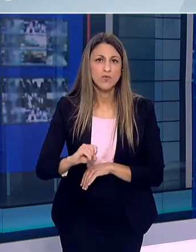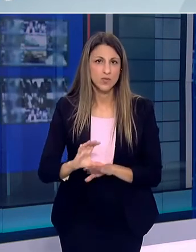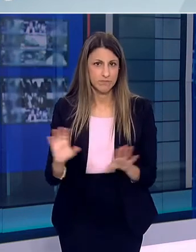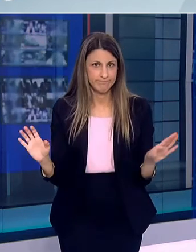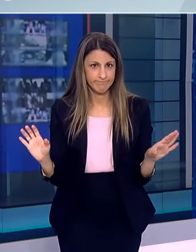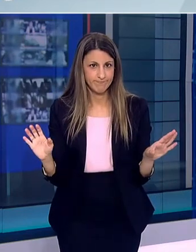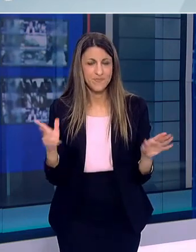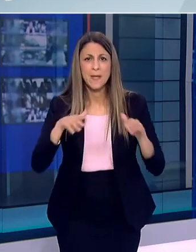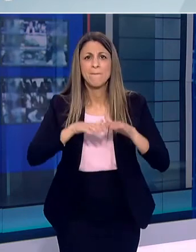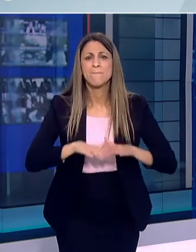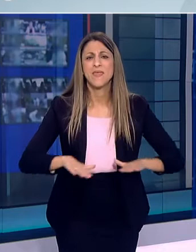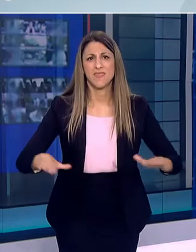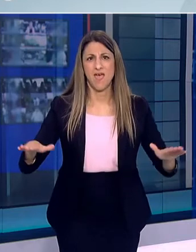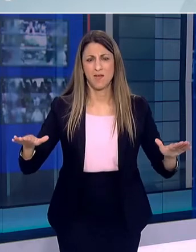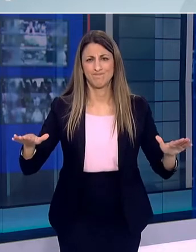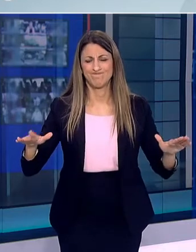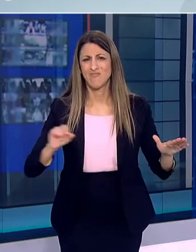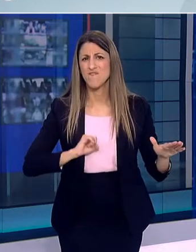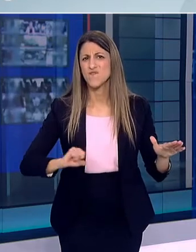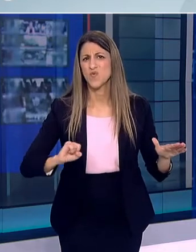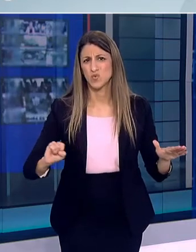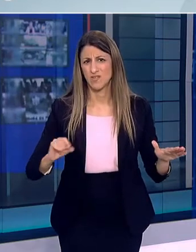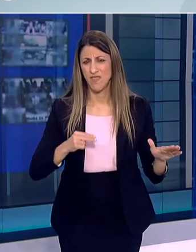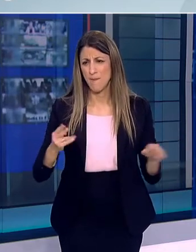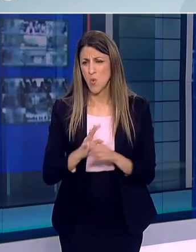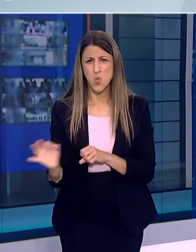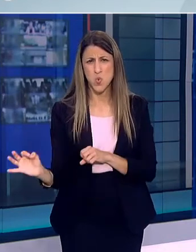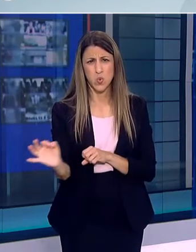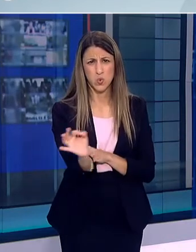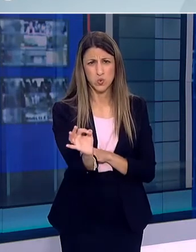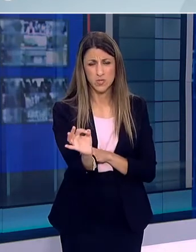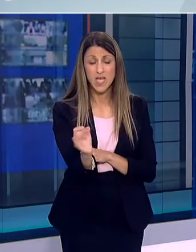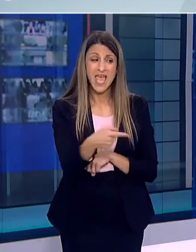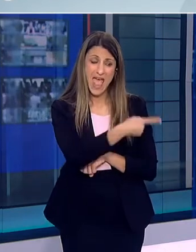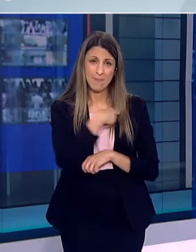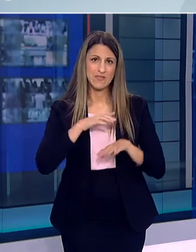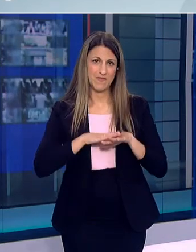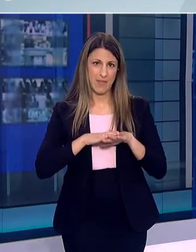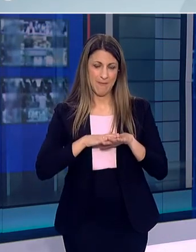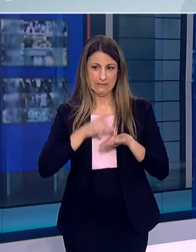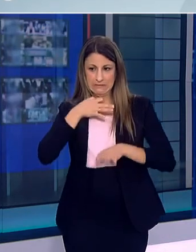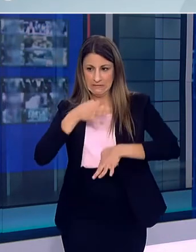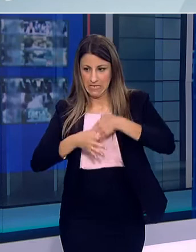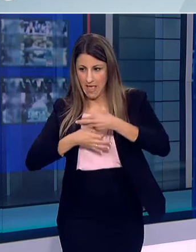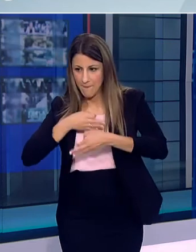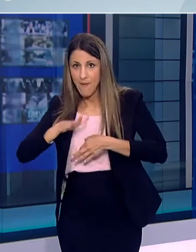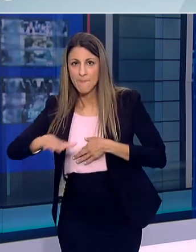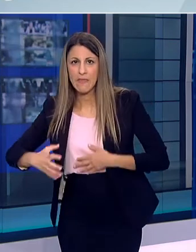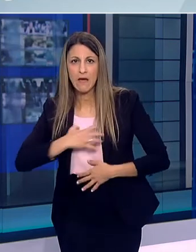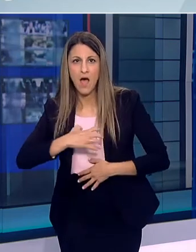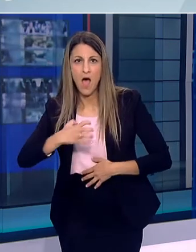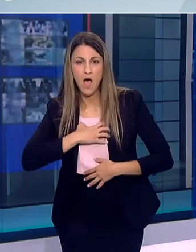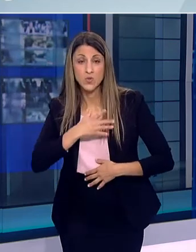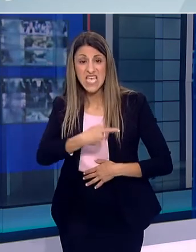παιδιά Που έχει σχέση με αυτή την επιδημία Ένας φόβος που τους μεταφέρουμε και εμείς οι μεγάλοι Και στην Ισπανία